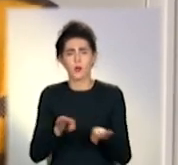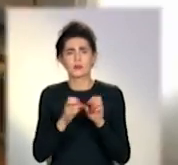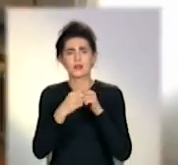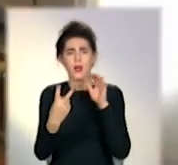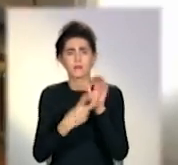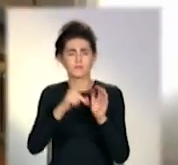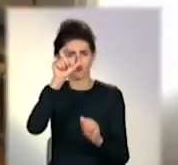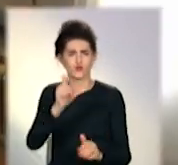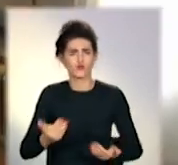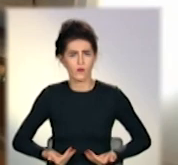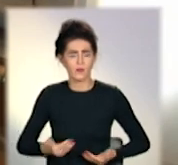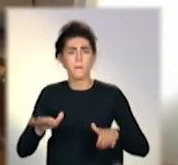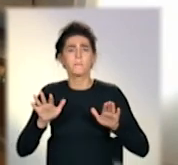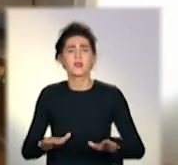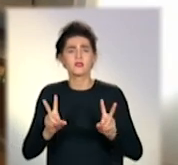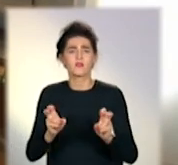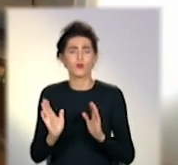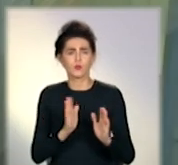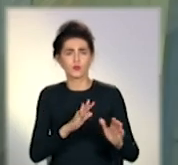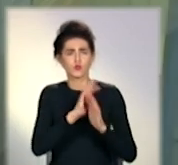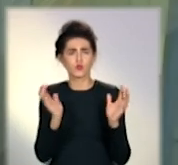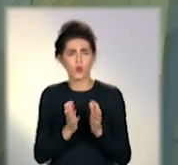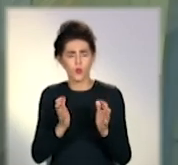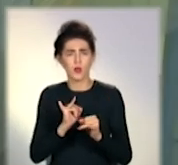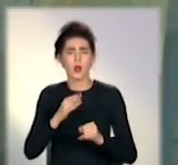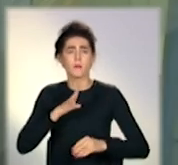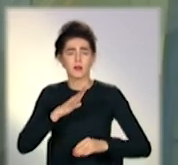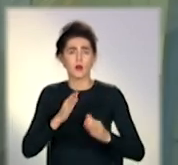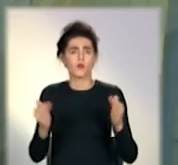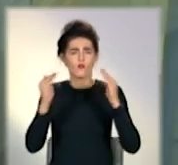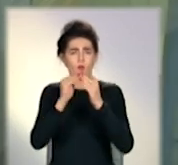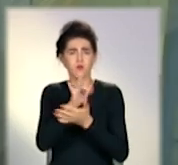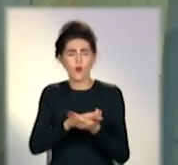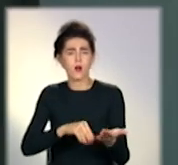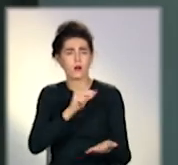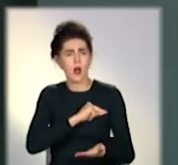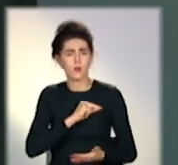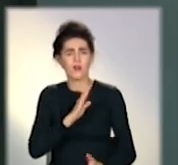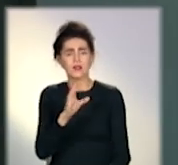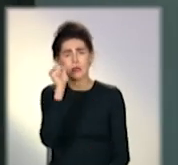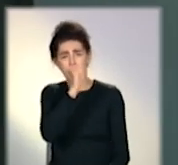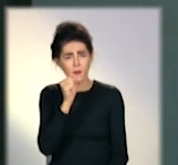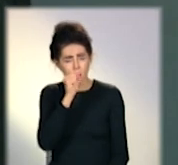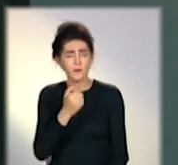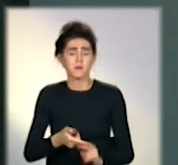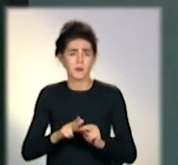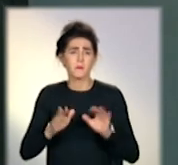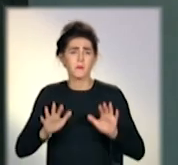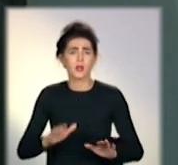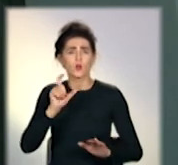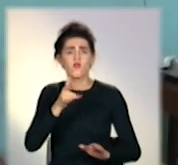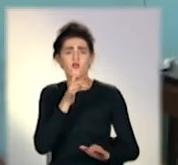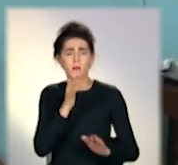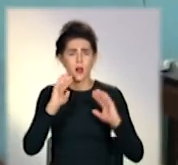Аби місця студентського проживання збереглись, а будівля продовжувала функціонувати і взимку, мешканці гуртожитку під час